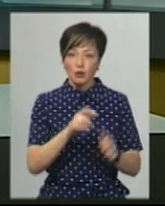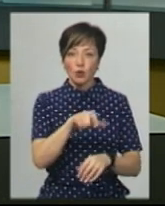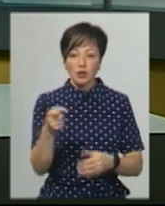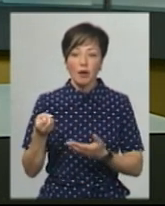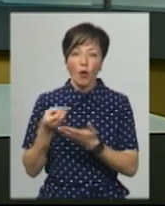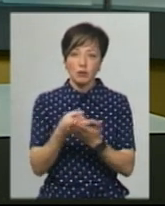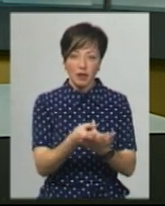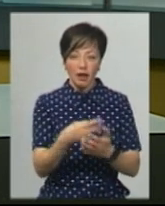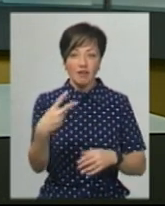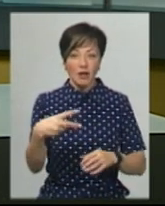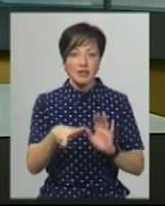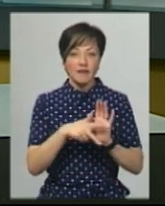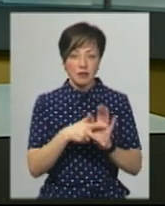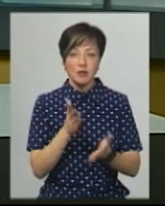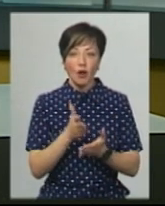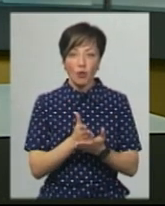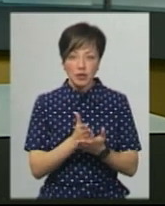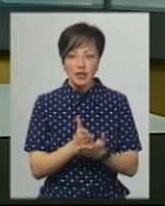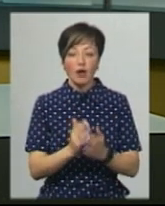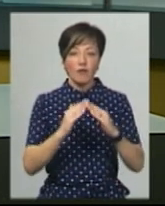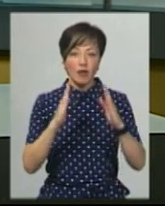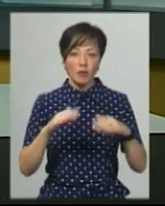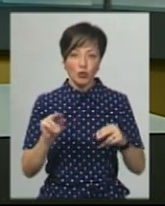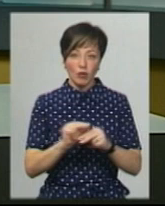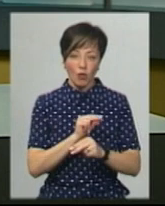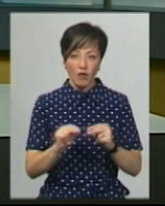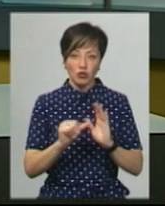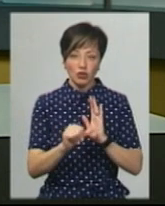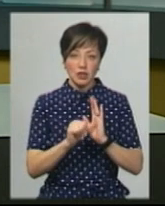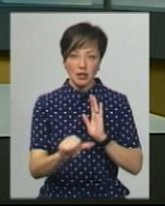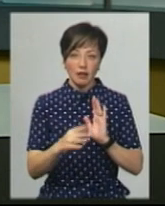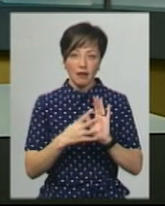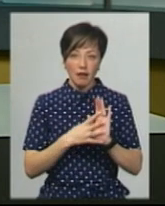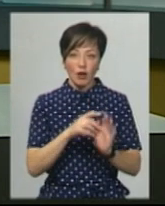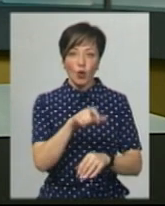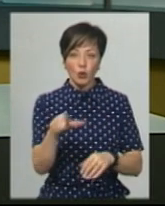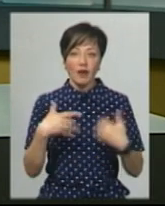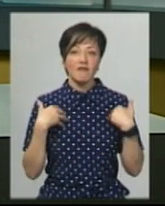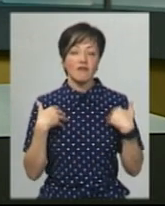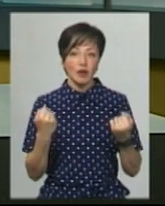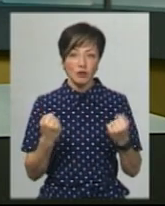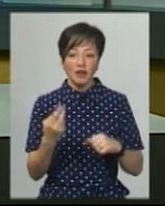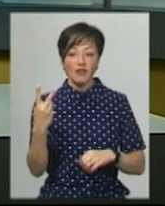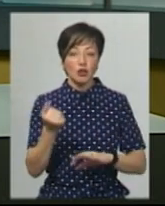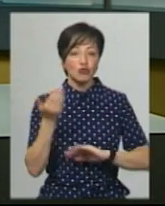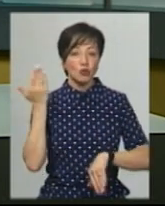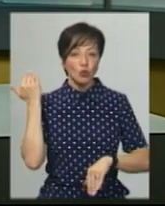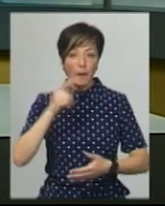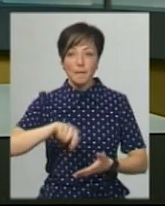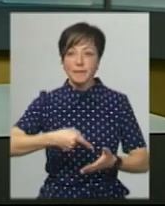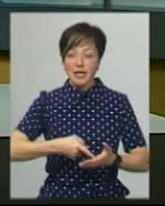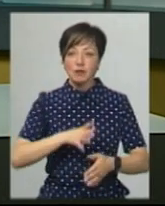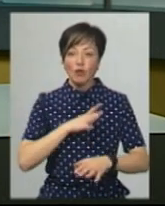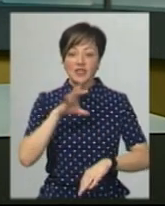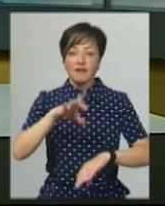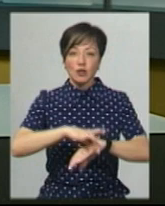госпіталізовано, 28 знаходяться на амбулаторному лікуванні, 69 людей вилікувалося. Два тижні тому в місті також